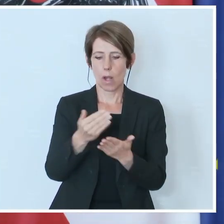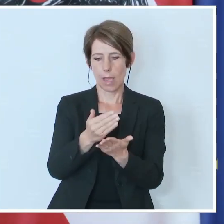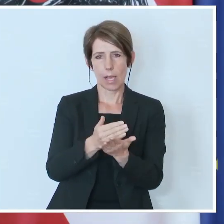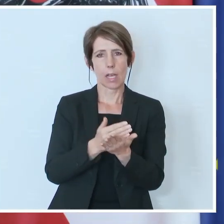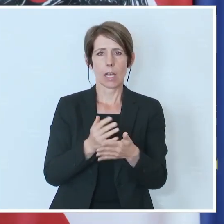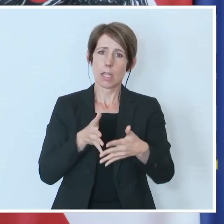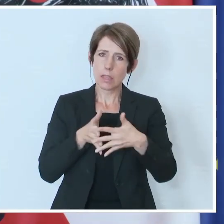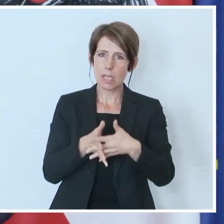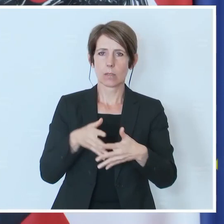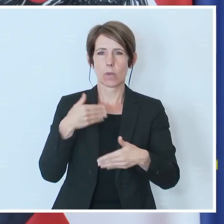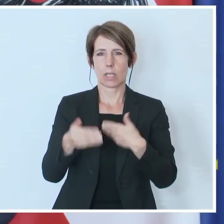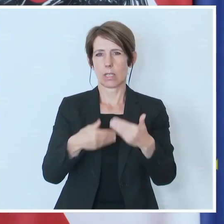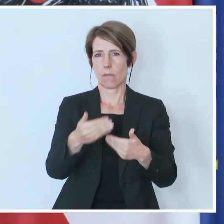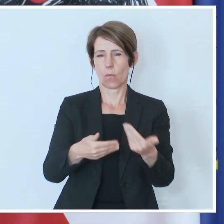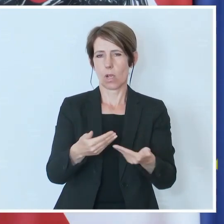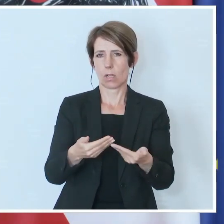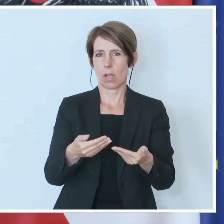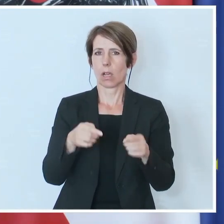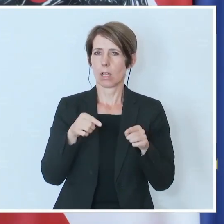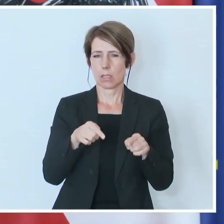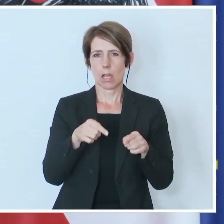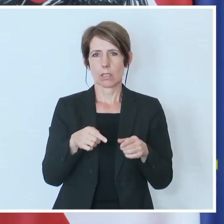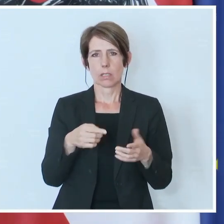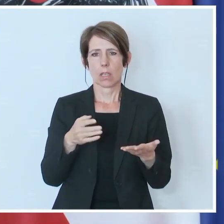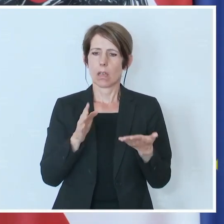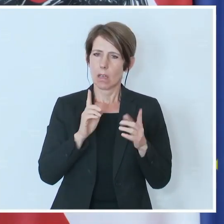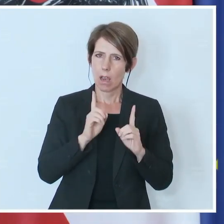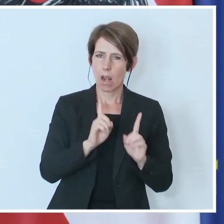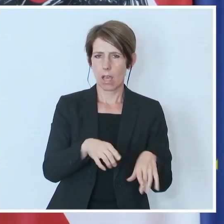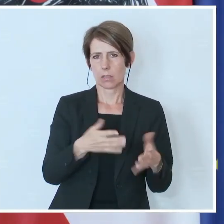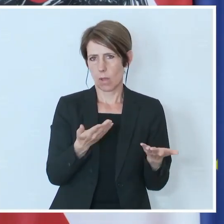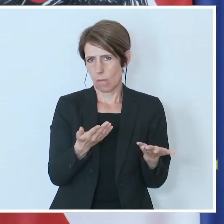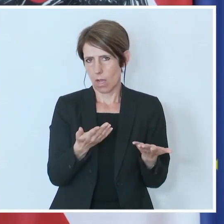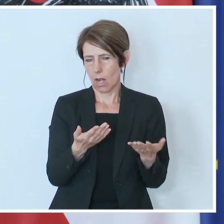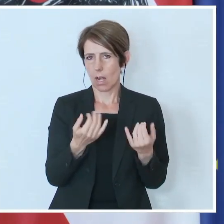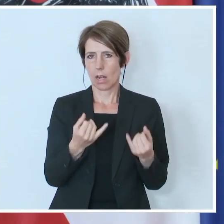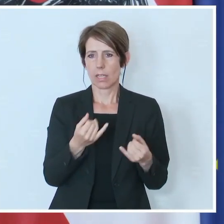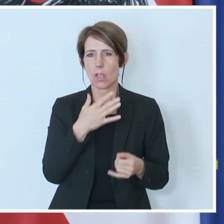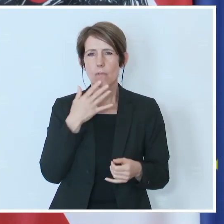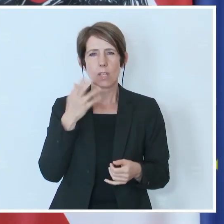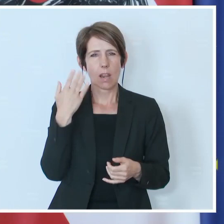transparenter Vorgang. Und das würde ich einmal dort belassen. Wichtig war ja vielen die